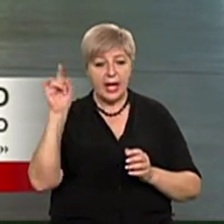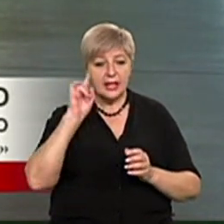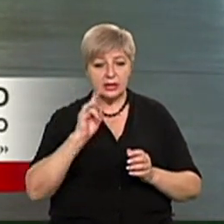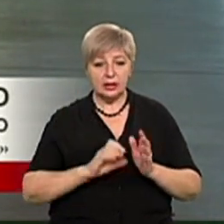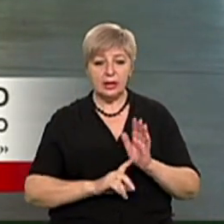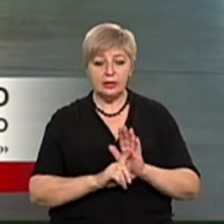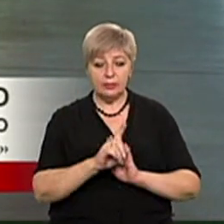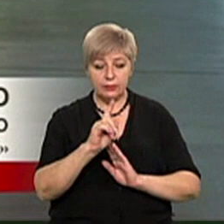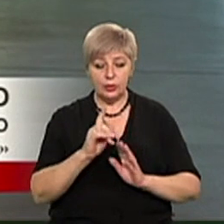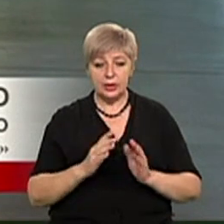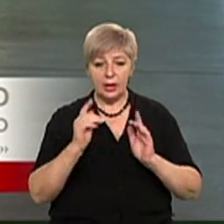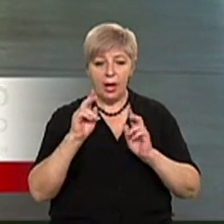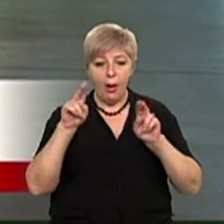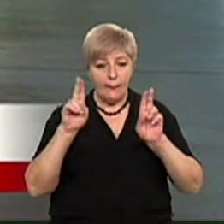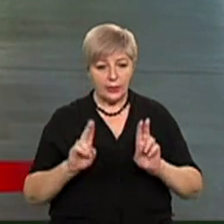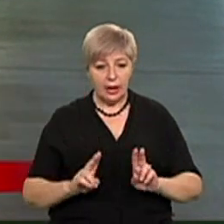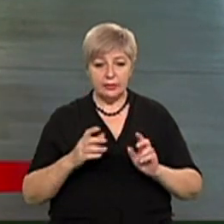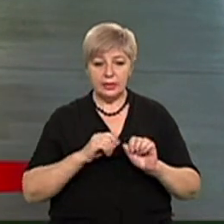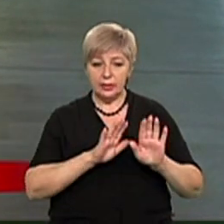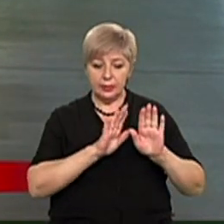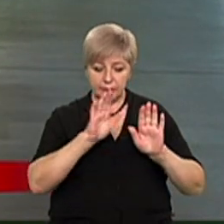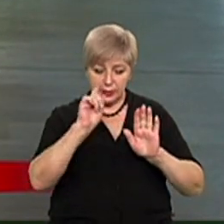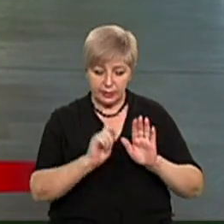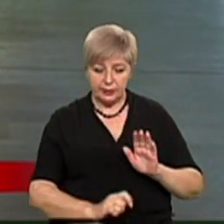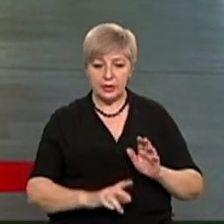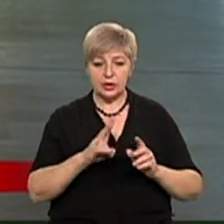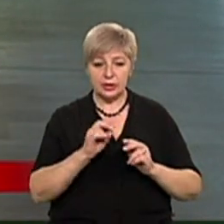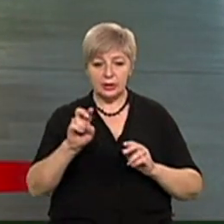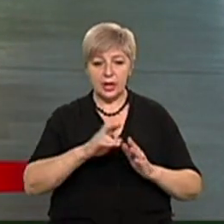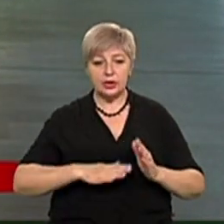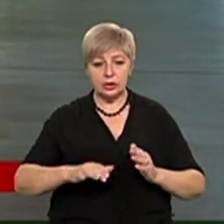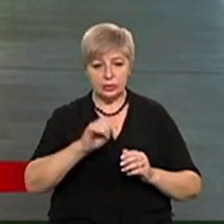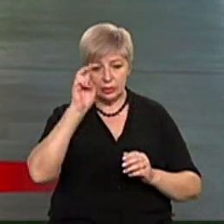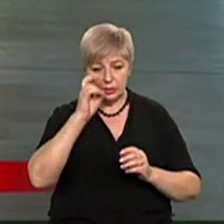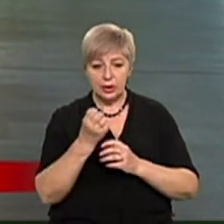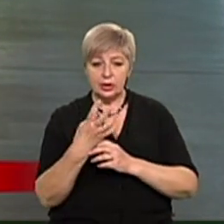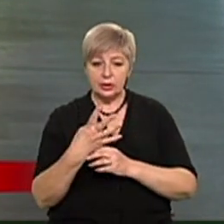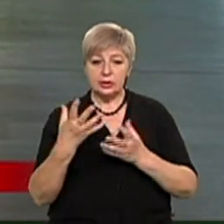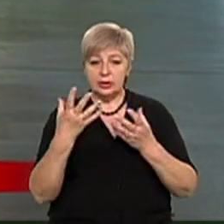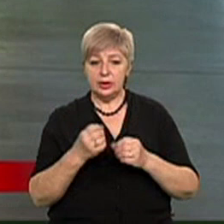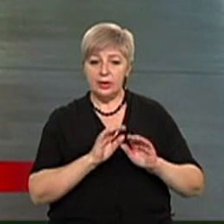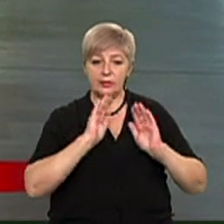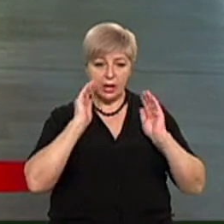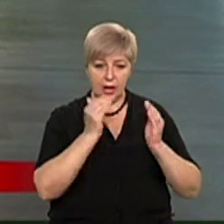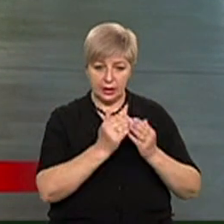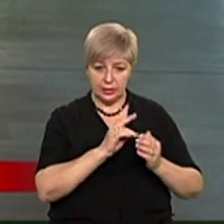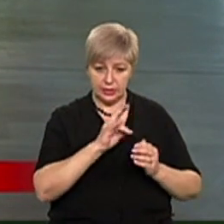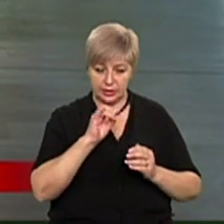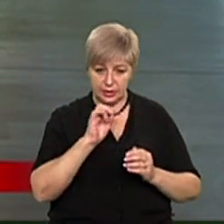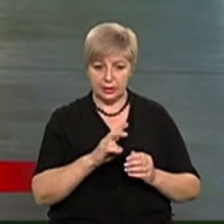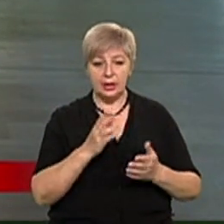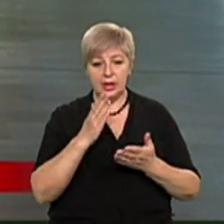вводить правила пребування граждан, пребуваючих на територію країни. 14-дневний карантин. В з цим, звісно,